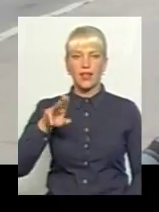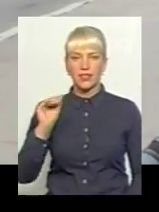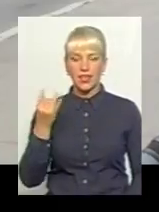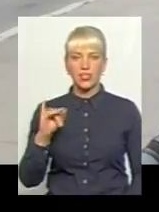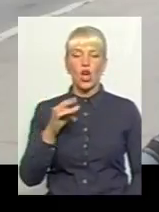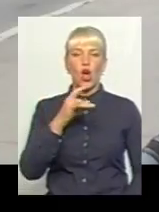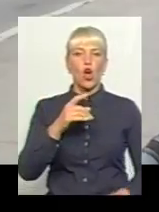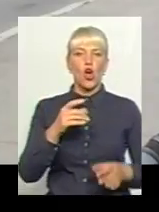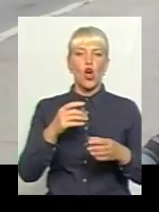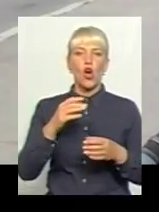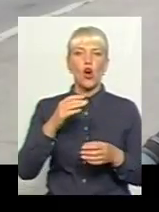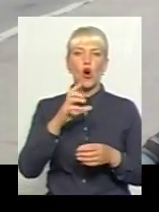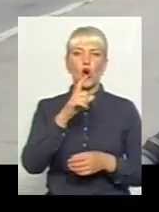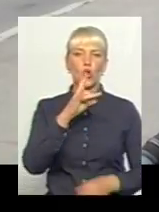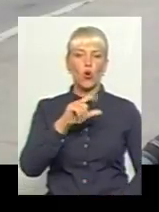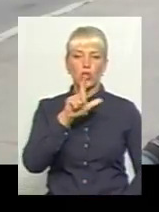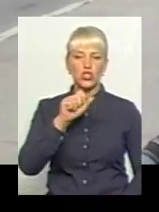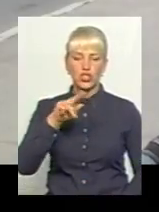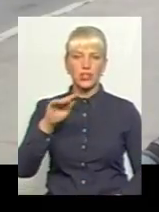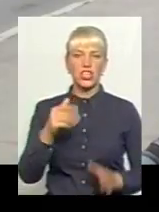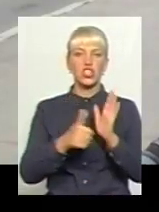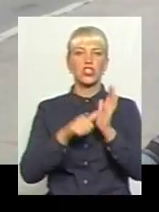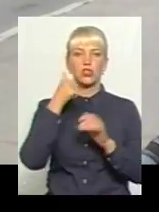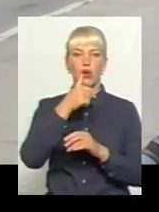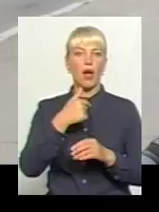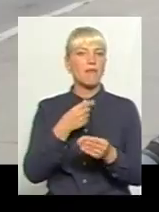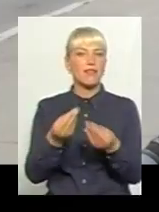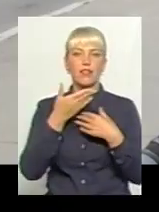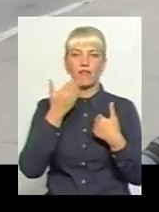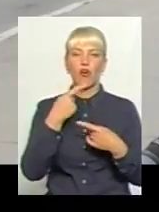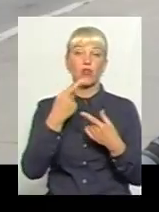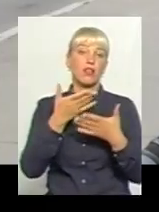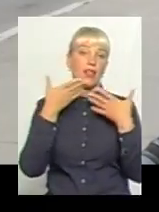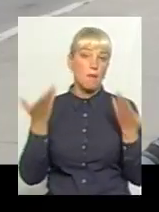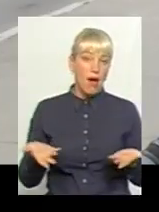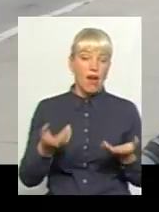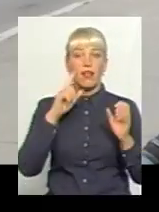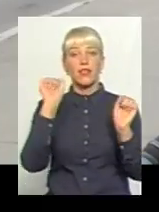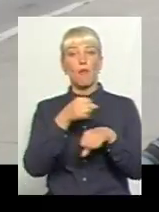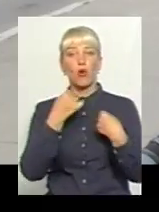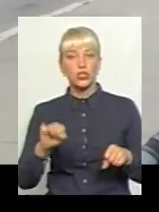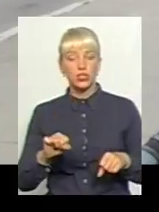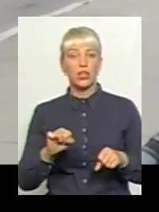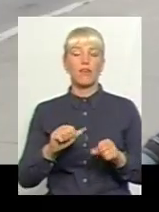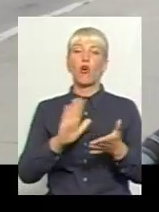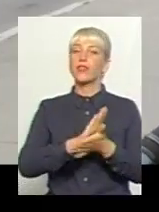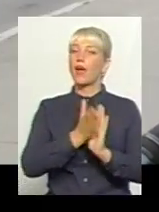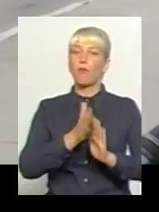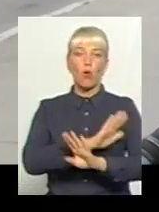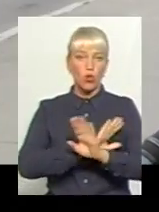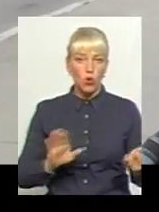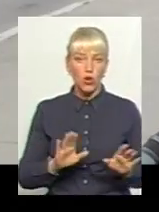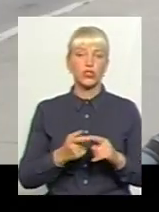років. Мені його не ставили, казали, що просто немає. Немає, неможливо, неположено, і були всякі